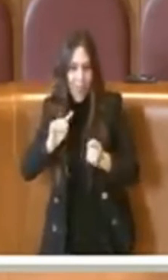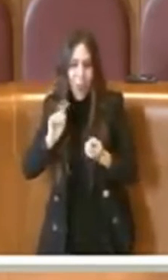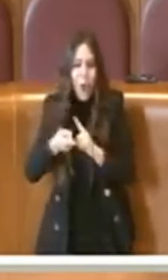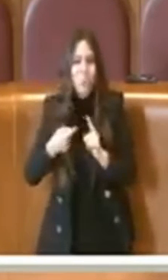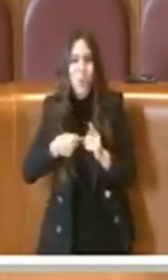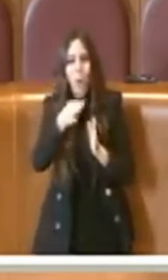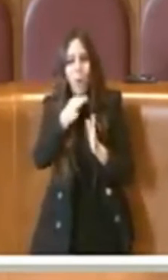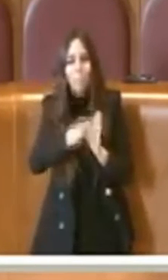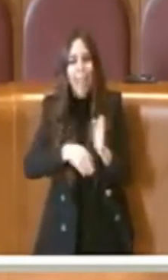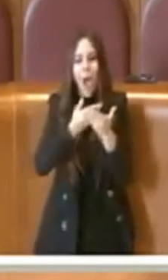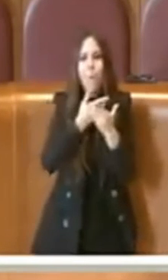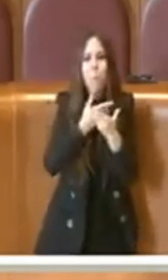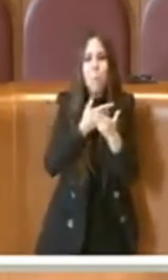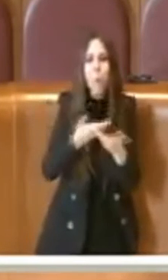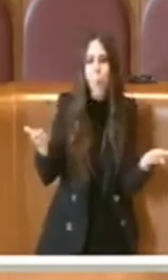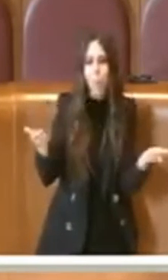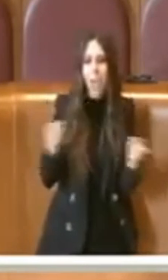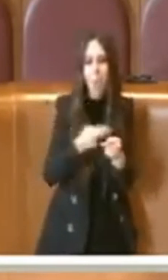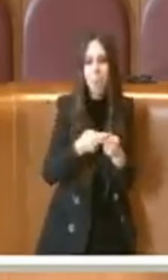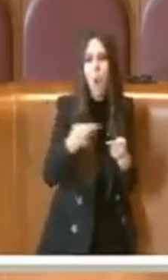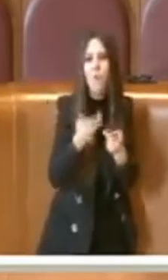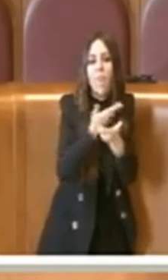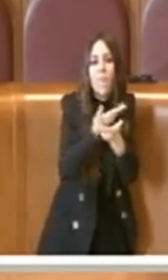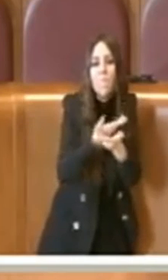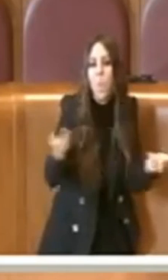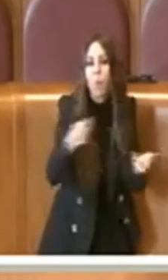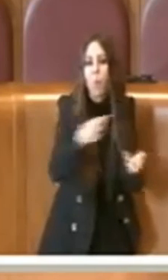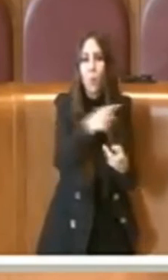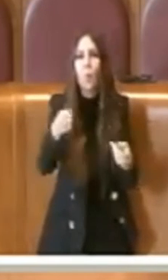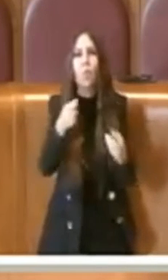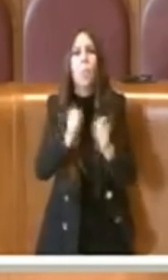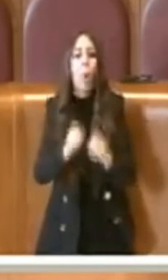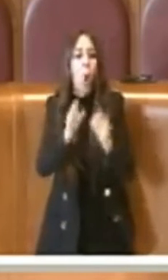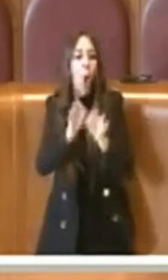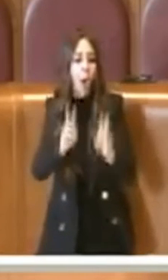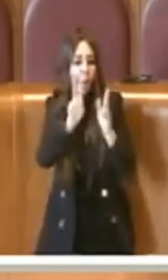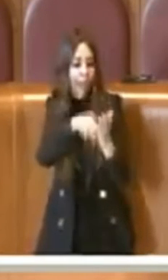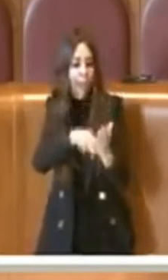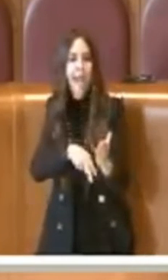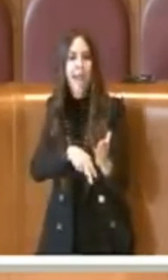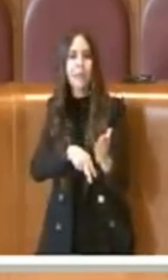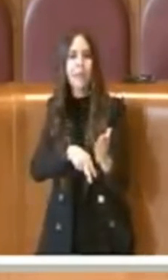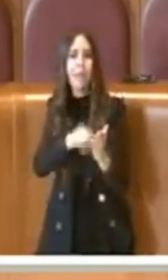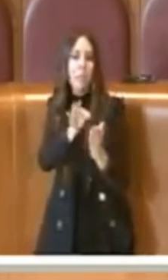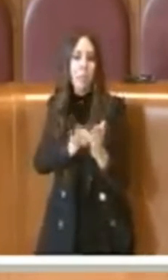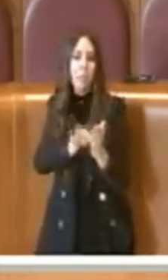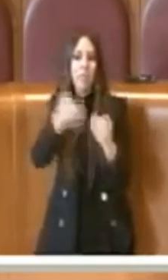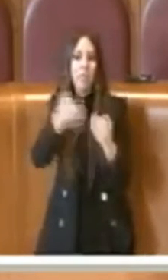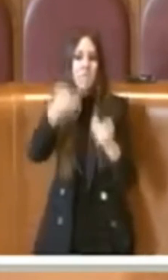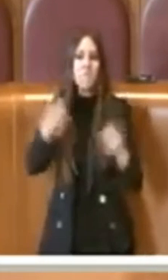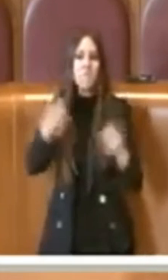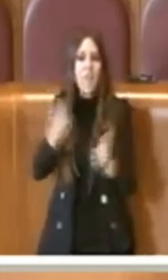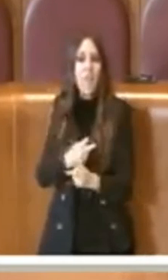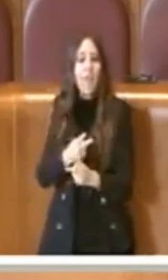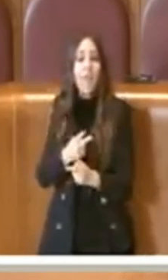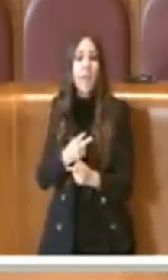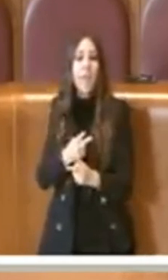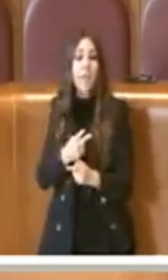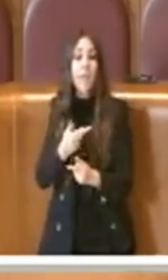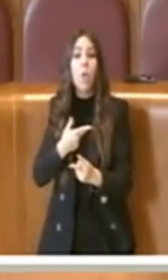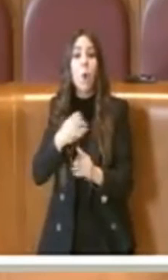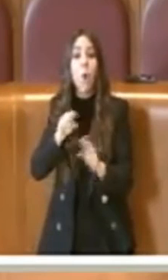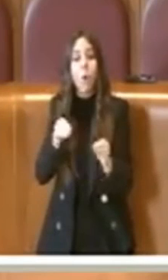dati pubblicamente disponibili a tutti, dei dati oggettivi che sono appunto presenti nella